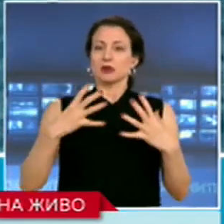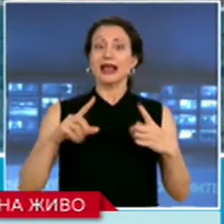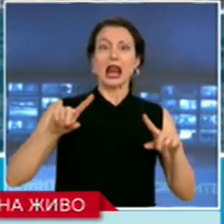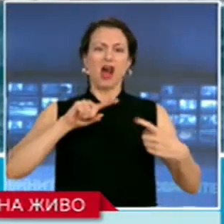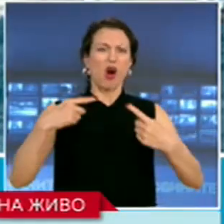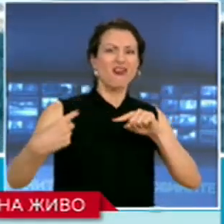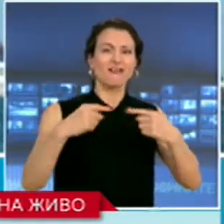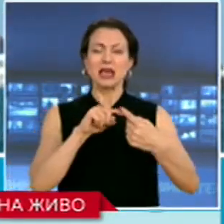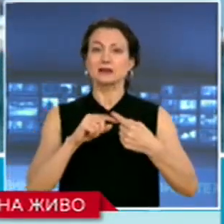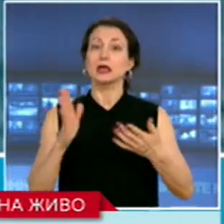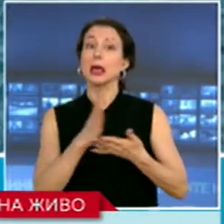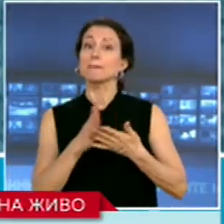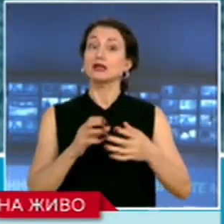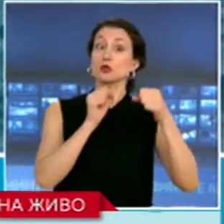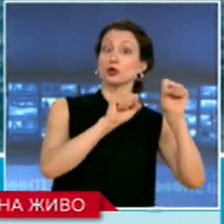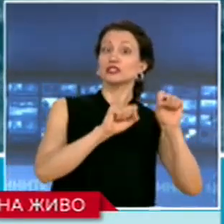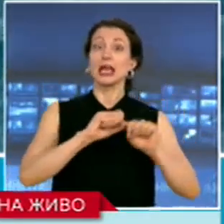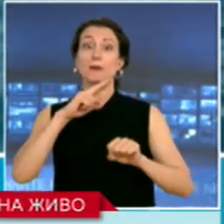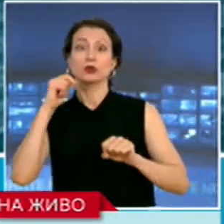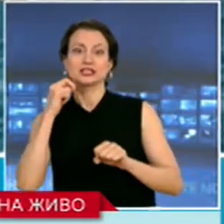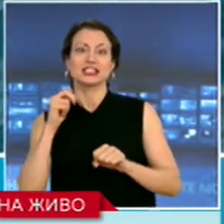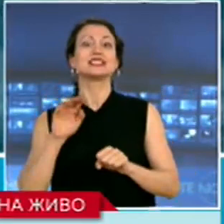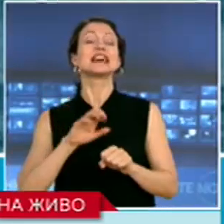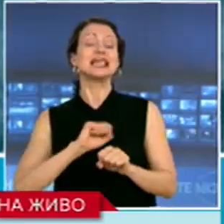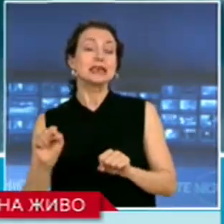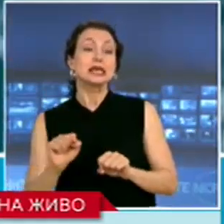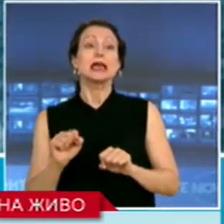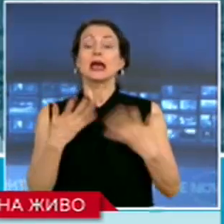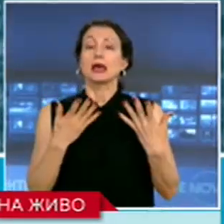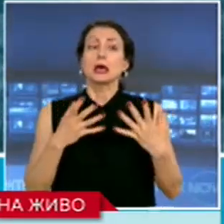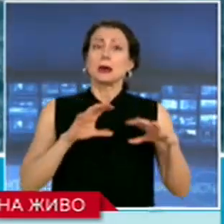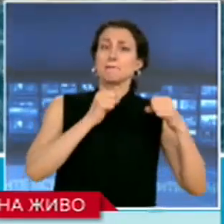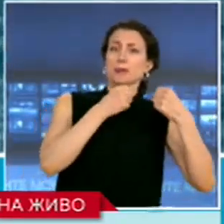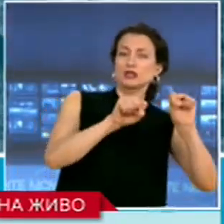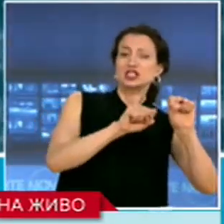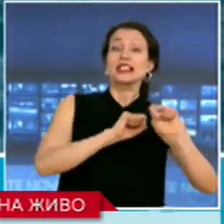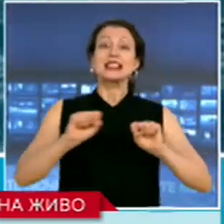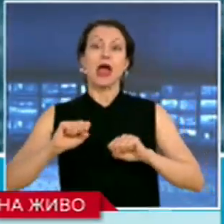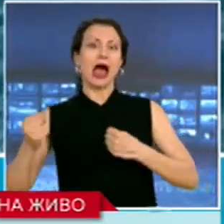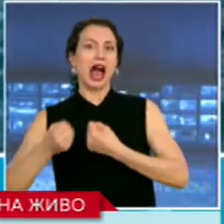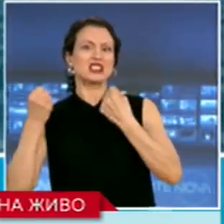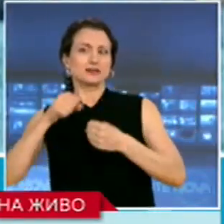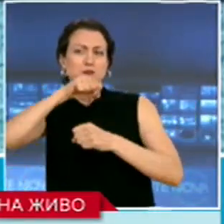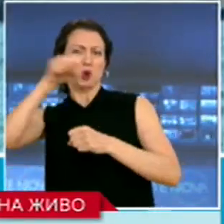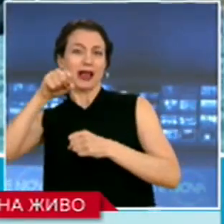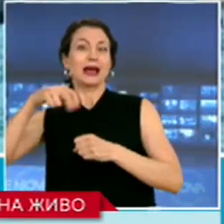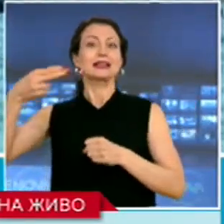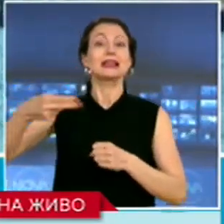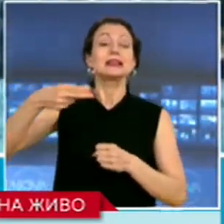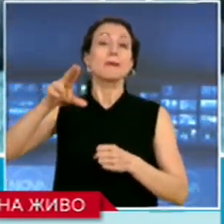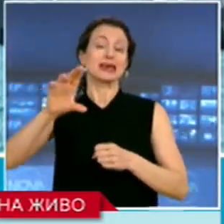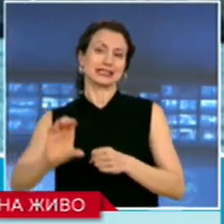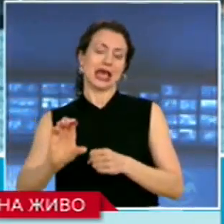между протестиращи и полицаи, така и между протестиращи и активисти на ДПС. Единствените моменти, в които